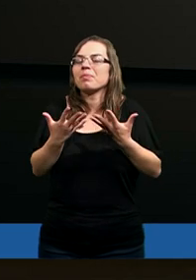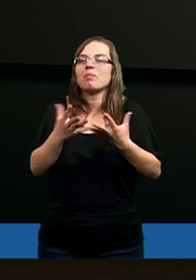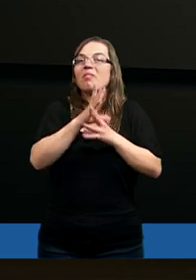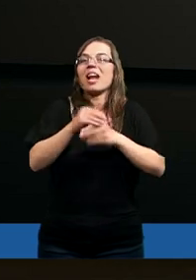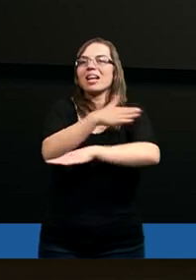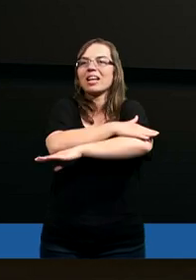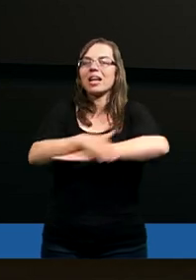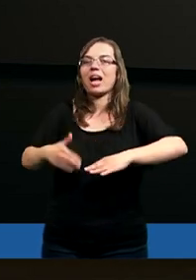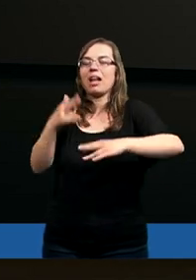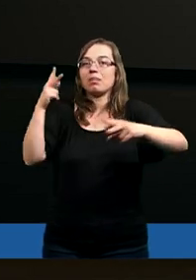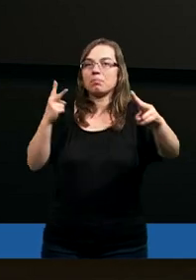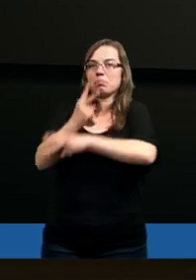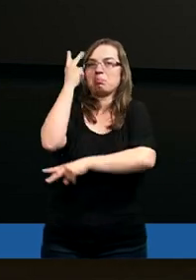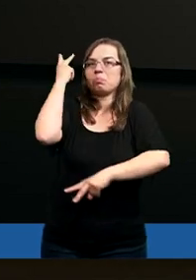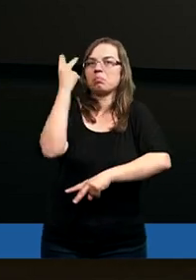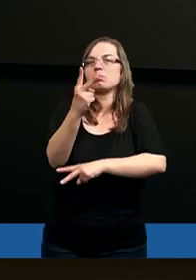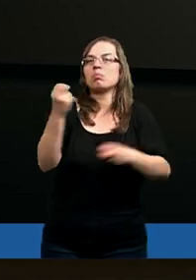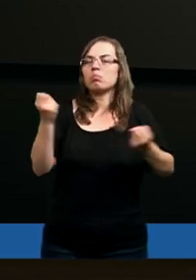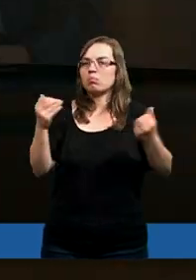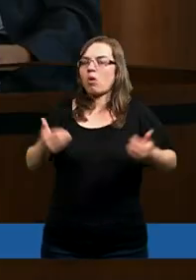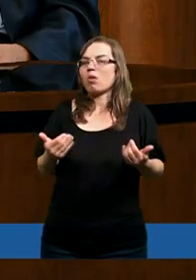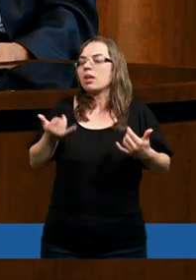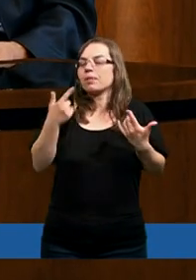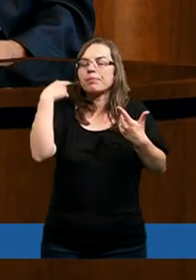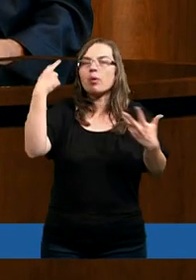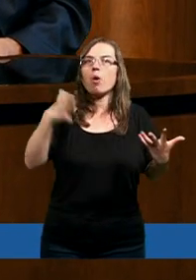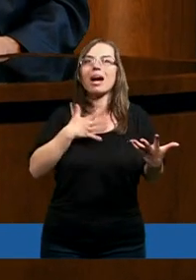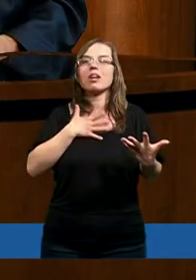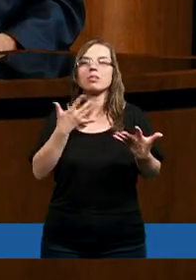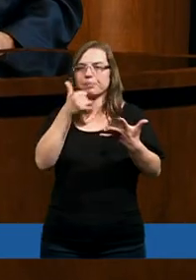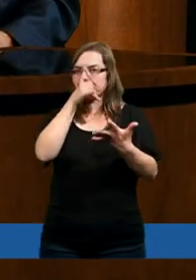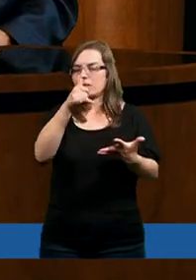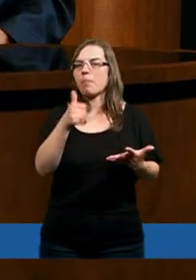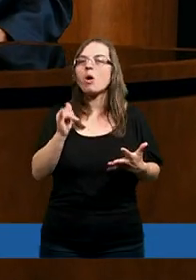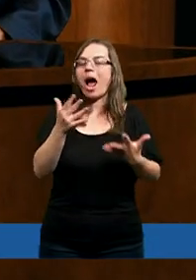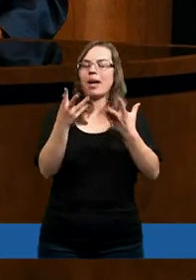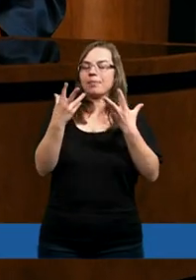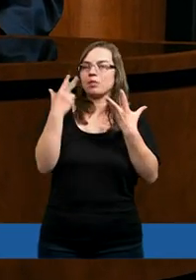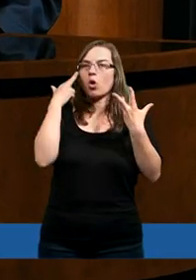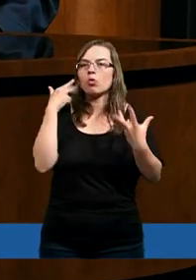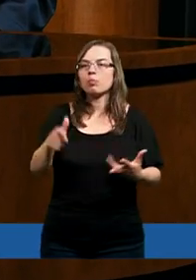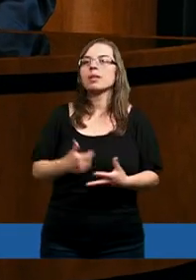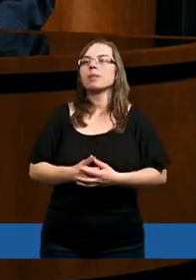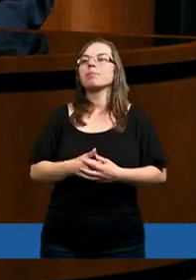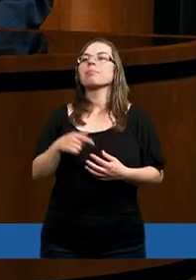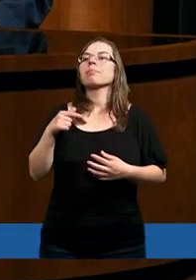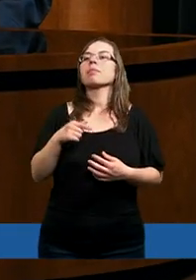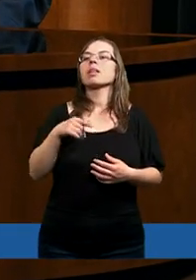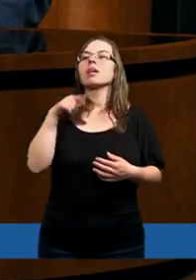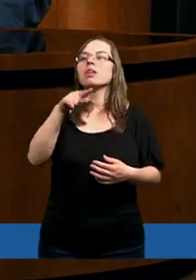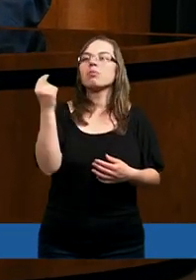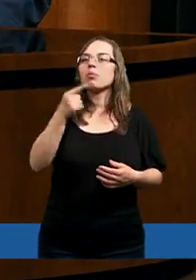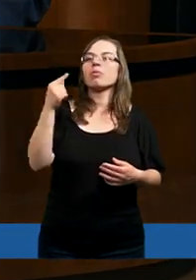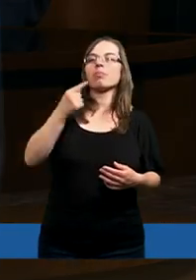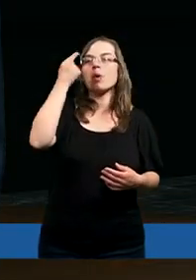wszelkie granice, żeby tak w ogóle się wypowiadać, nie? Ale Piotr to robi. Piotr to robi. Tutaj możemy